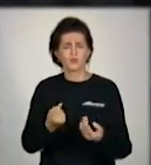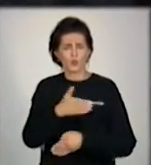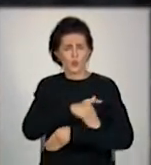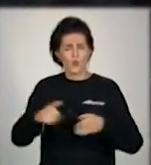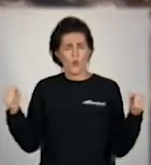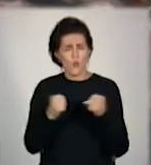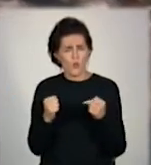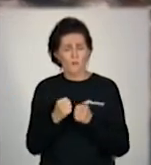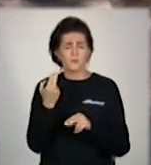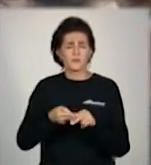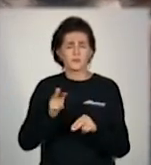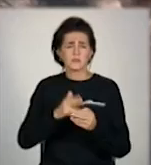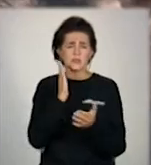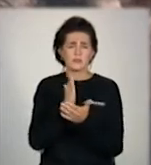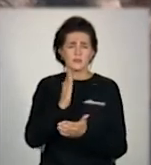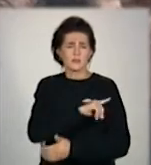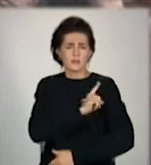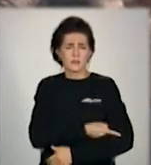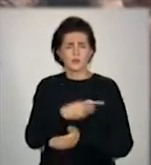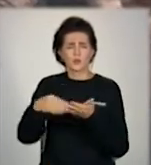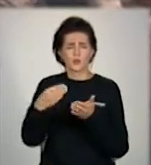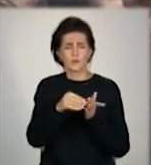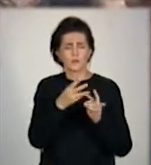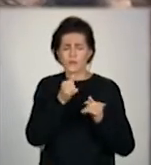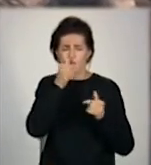вже холодно, тож коли є сили, збирає сухе гілля.